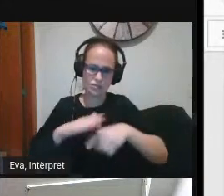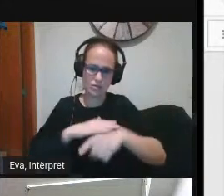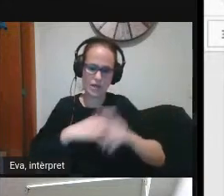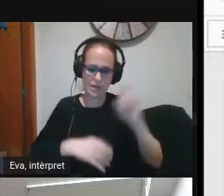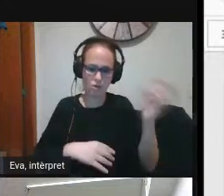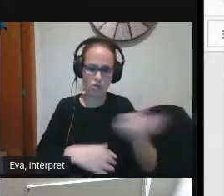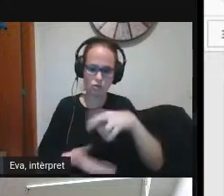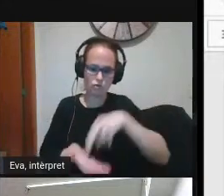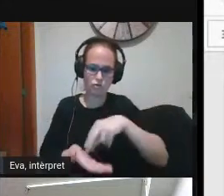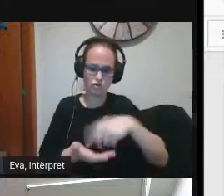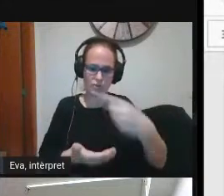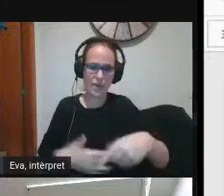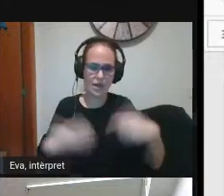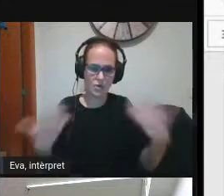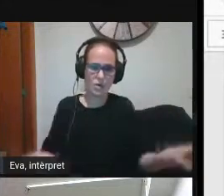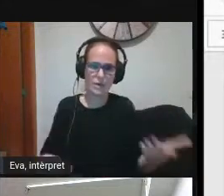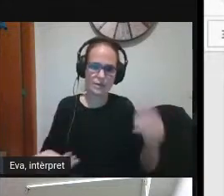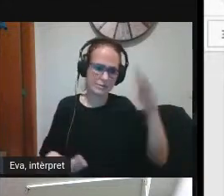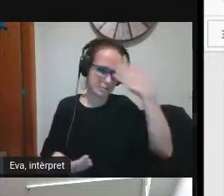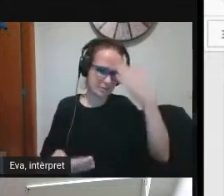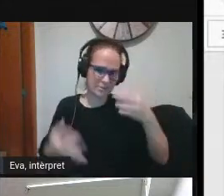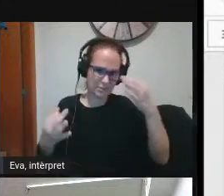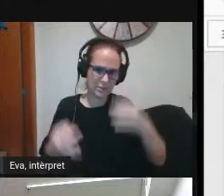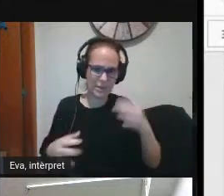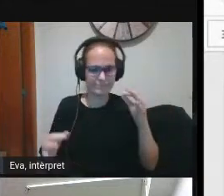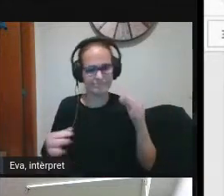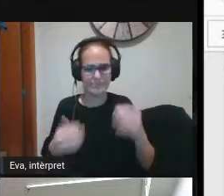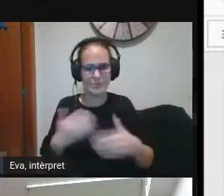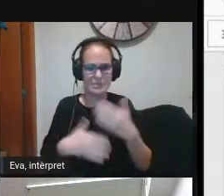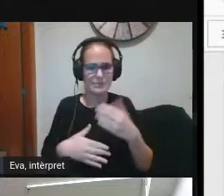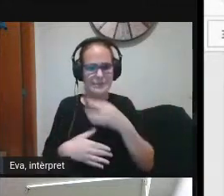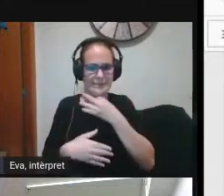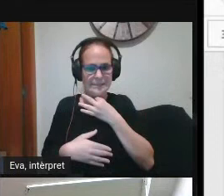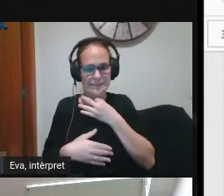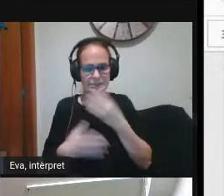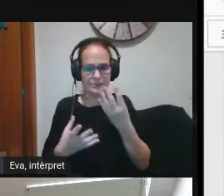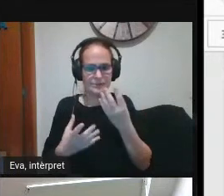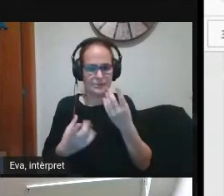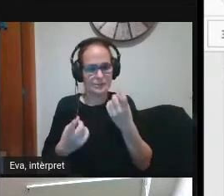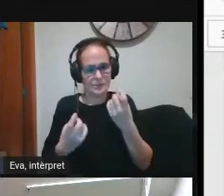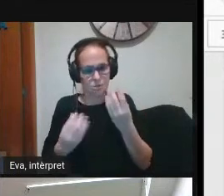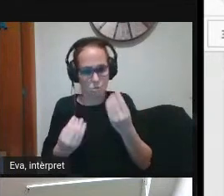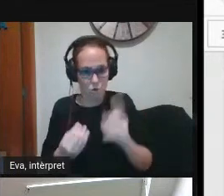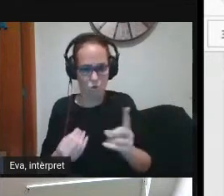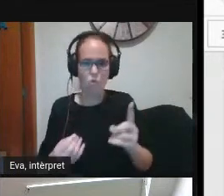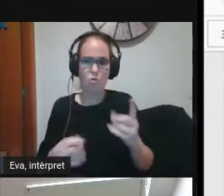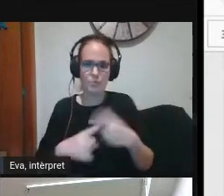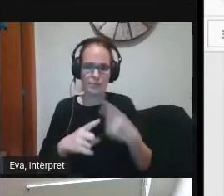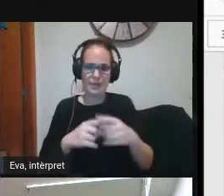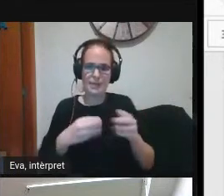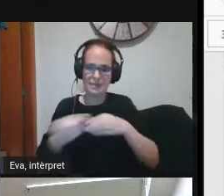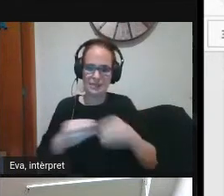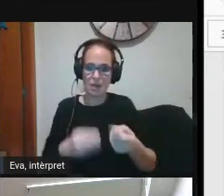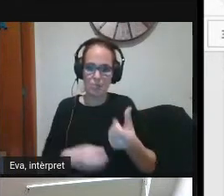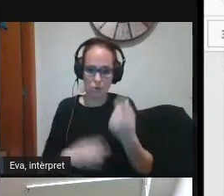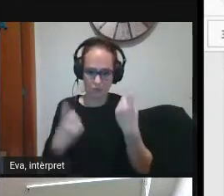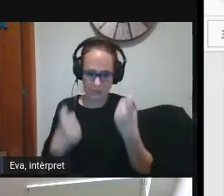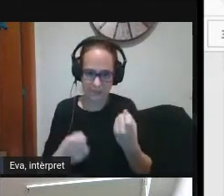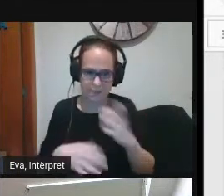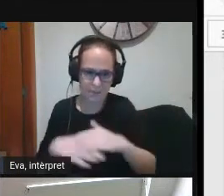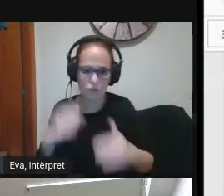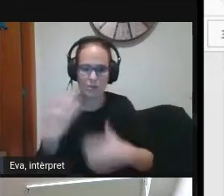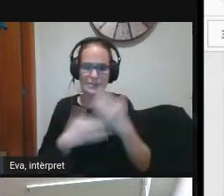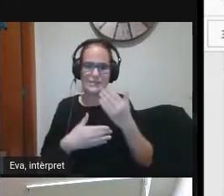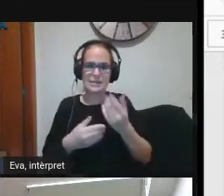disposaven que en un principi eren més aviat ajustadets no feia falta un gran volum de material per començar a